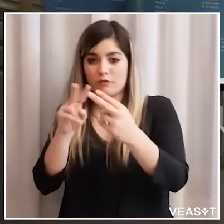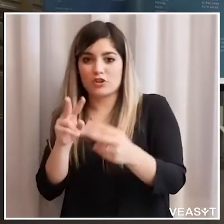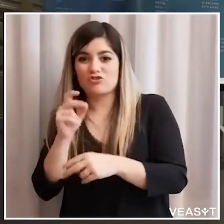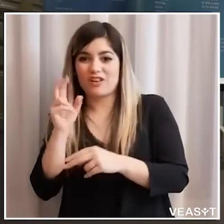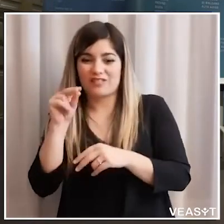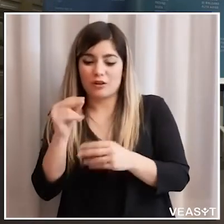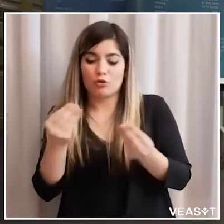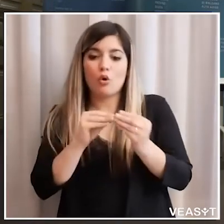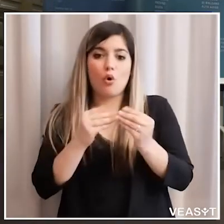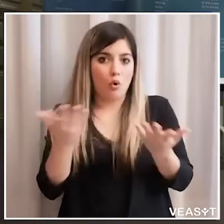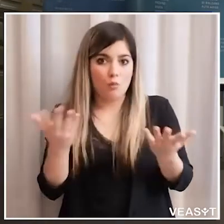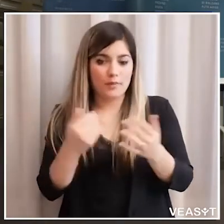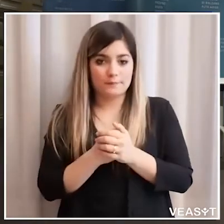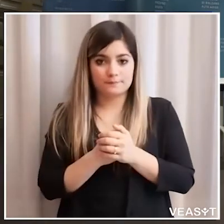giorni